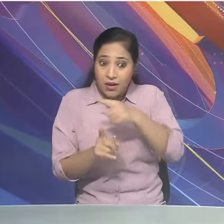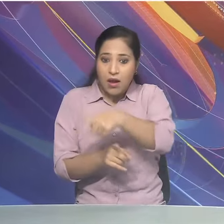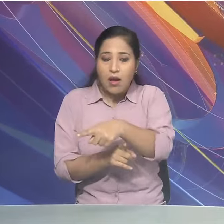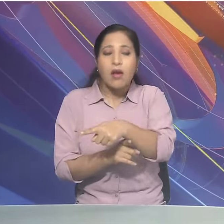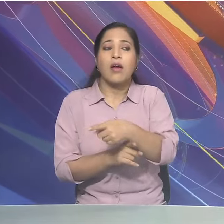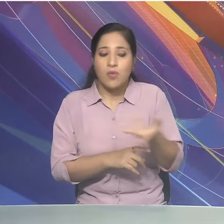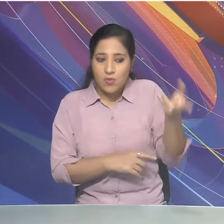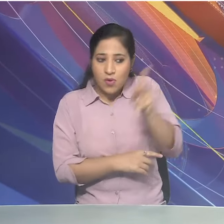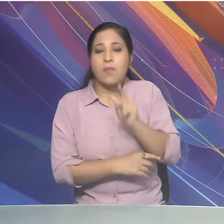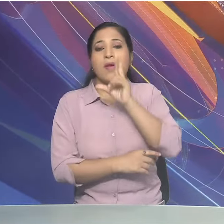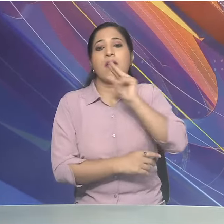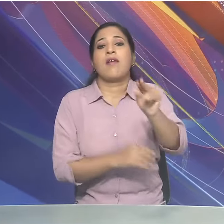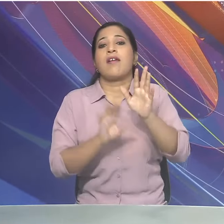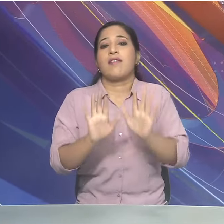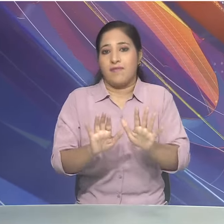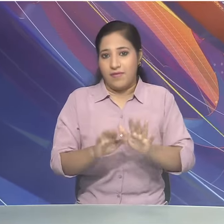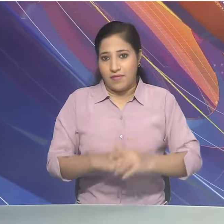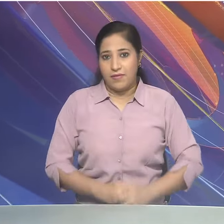को भी दोराया